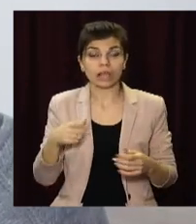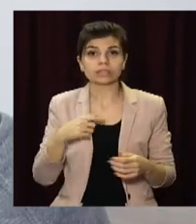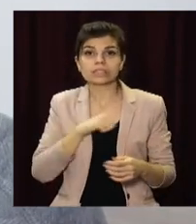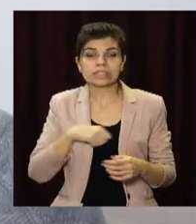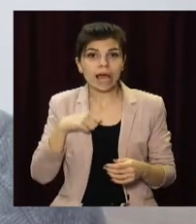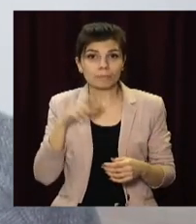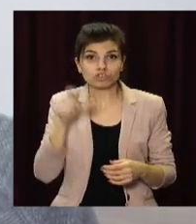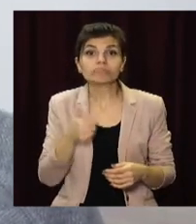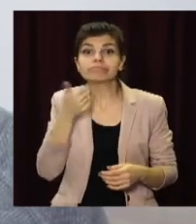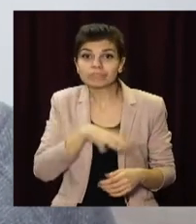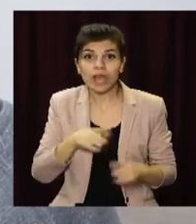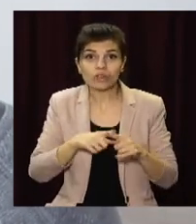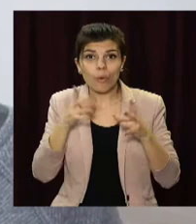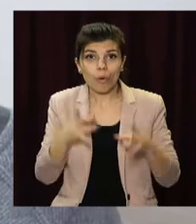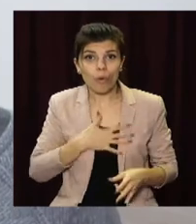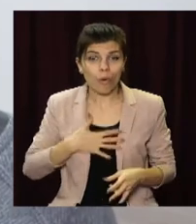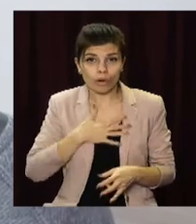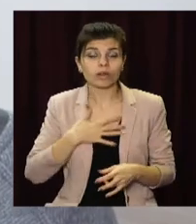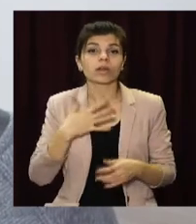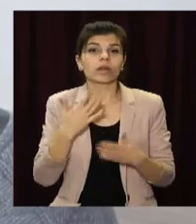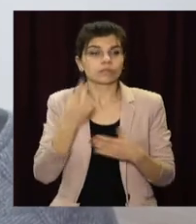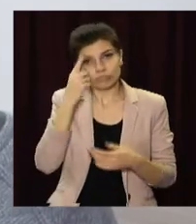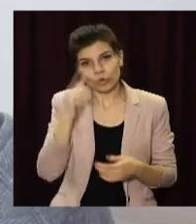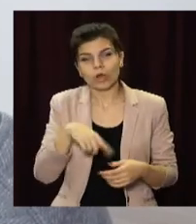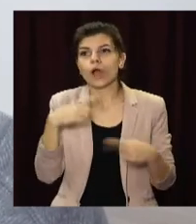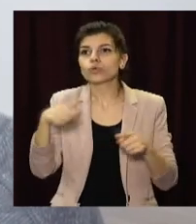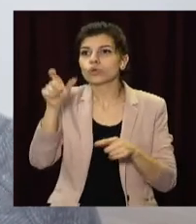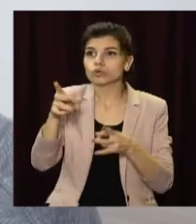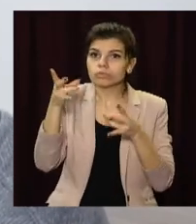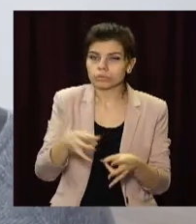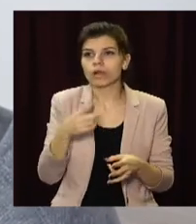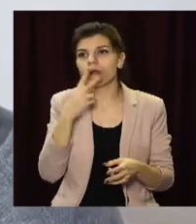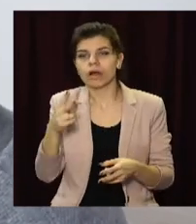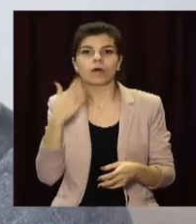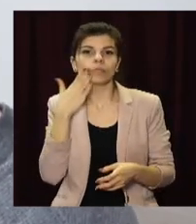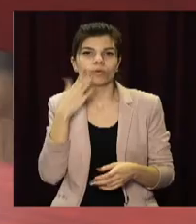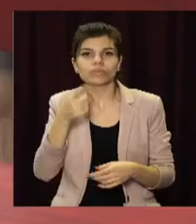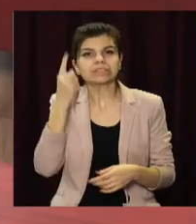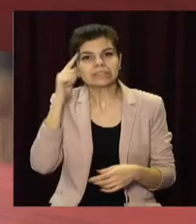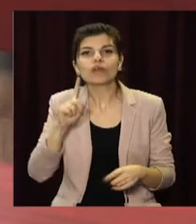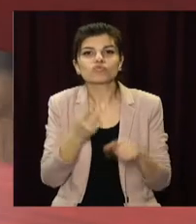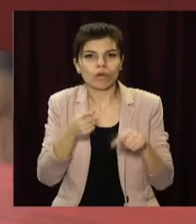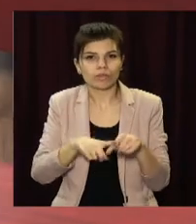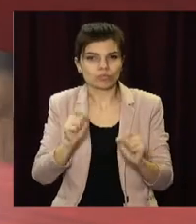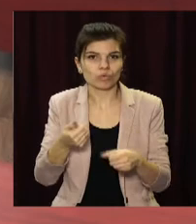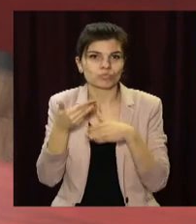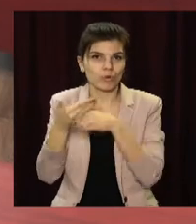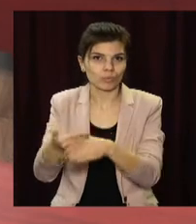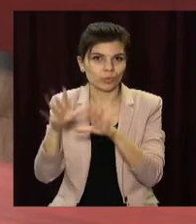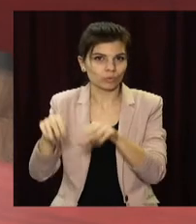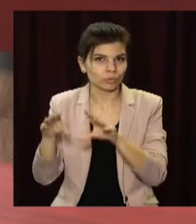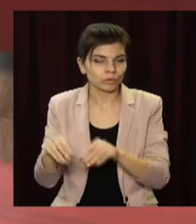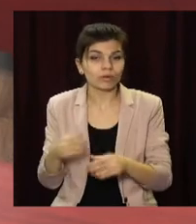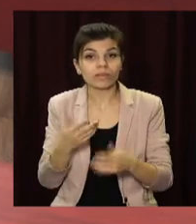занималась волонтерською деятельностью і продолжаю заниматься, несмотря на то, що працюю, уже на протяжении семи лет. У Кам'янській міськраді, кажуть,